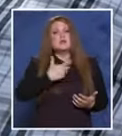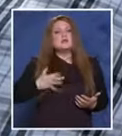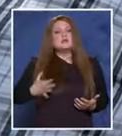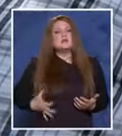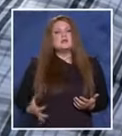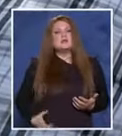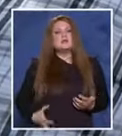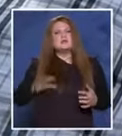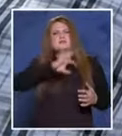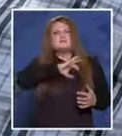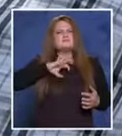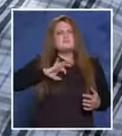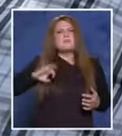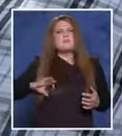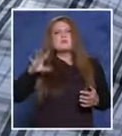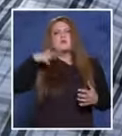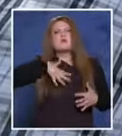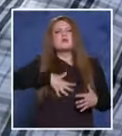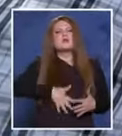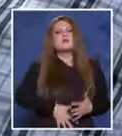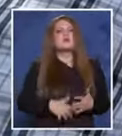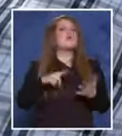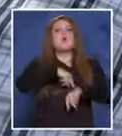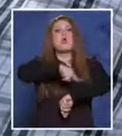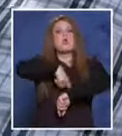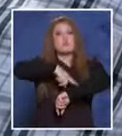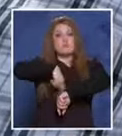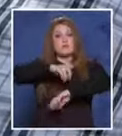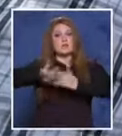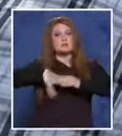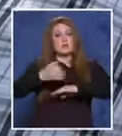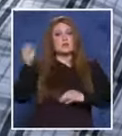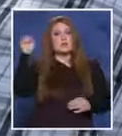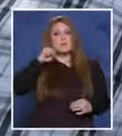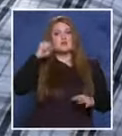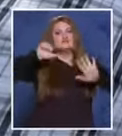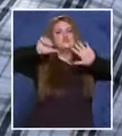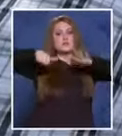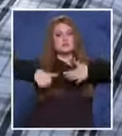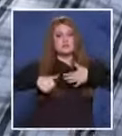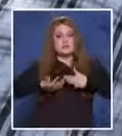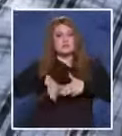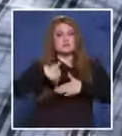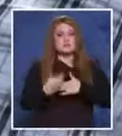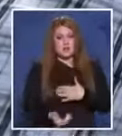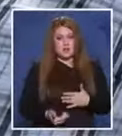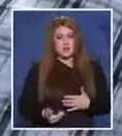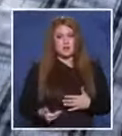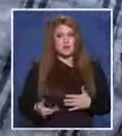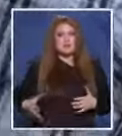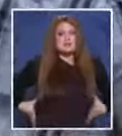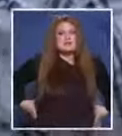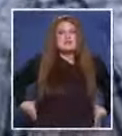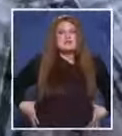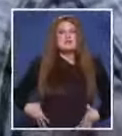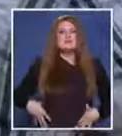кръгоносяданията, за които споменахте, колко време след побоя... Шест месеца след това, тук ето и синето,